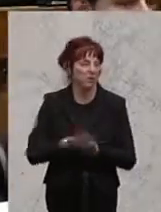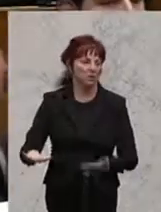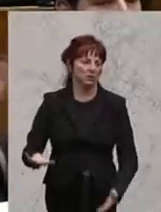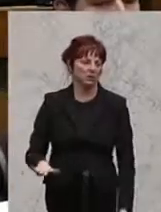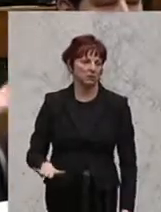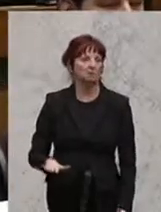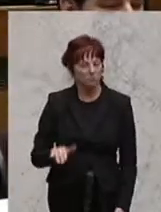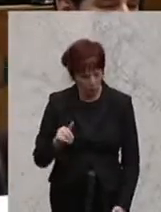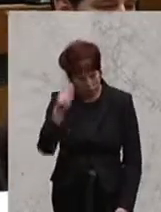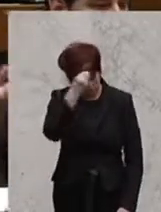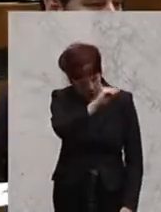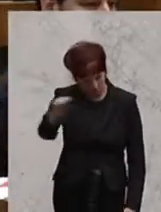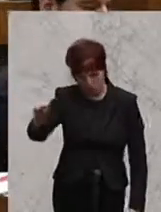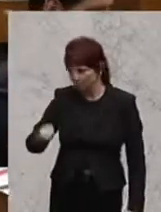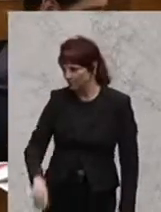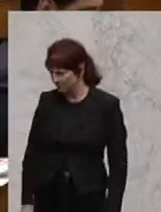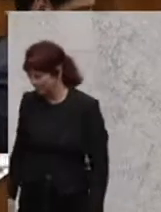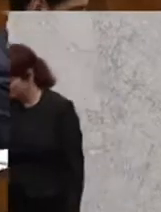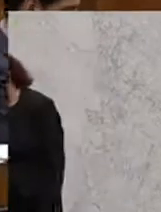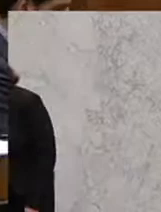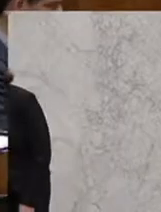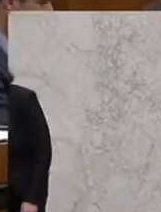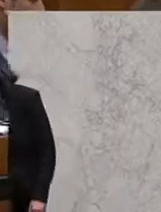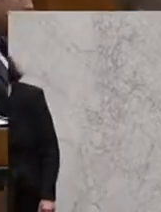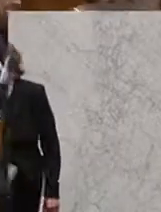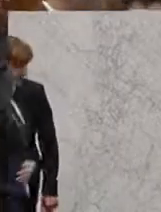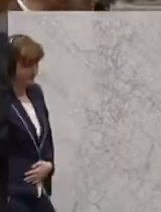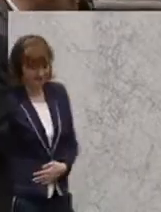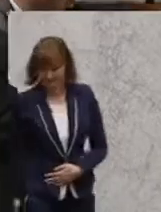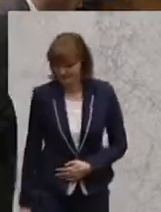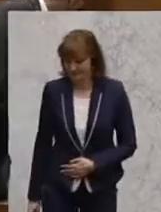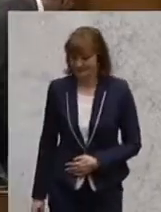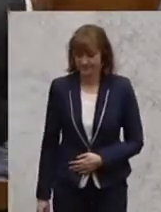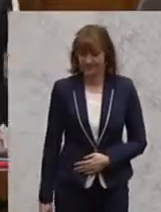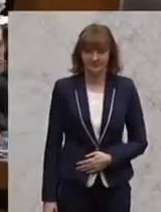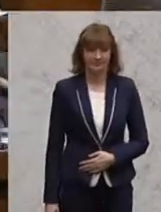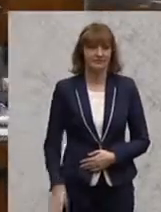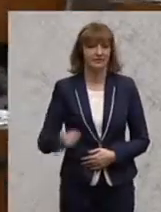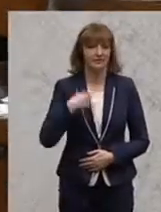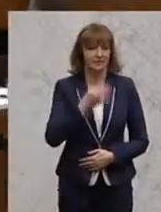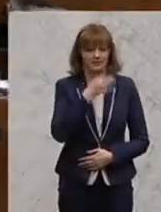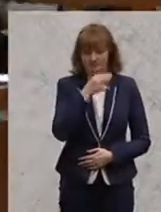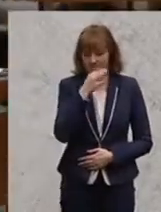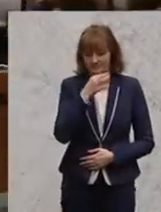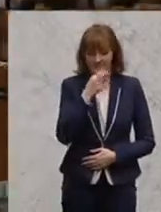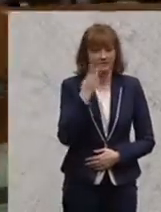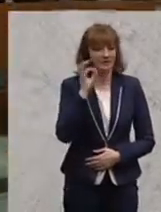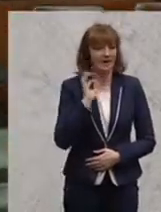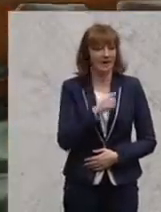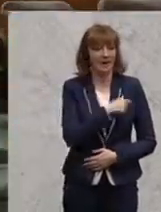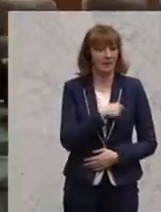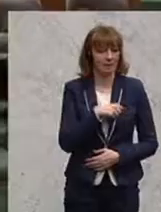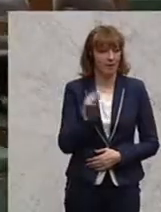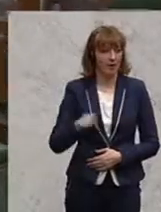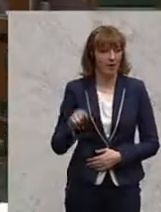Es müsse heißen, Muslime gehören als Staatsbürger zu Österreich, aber nicht der Islam gehöre zu Österreich, sagt Herbert Kickl,